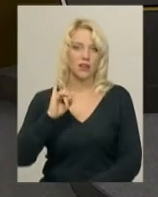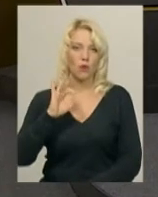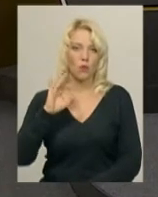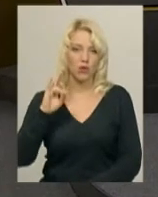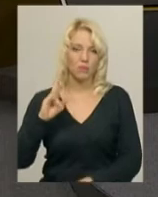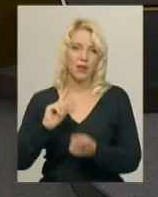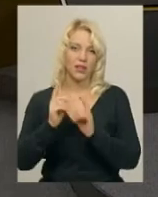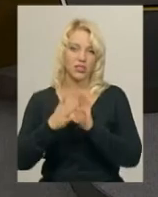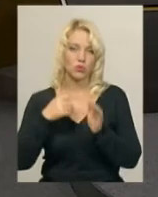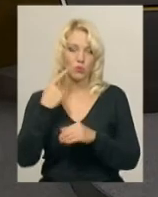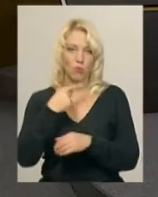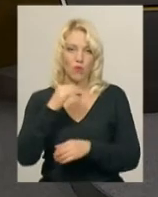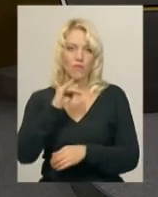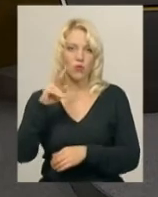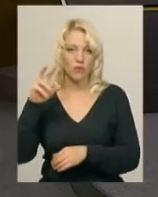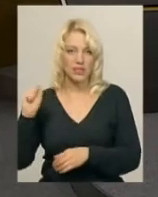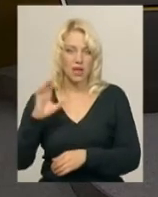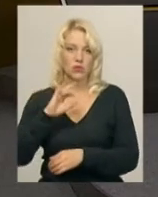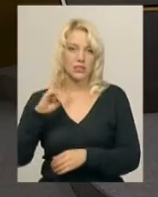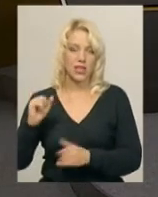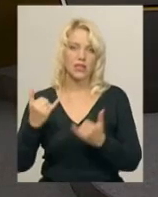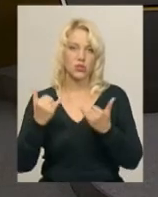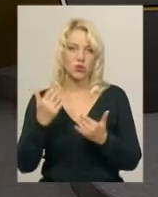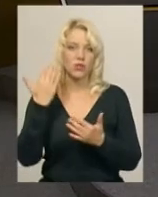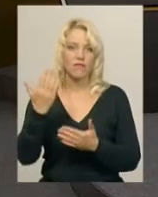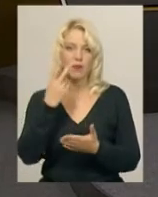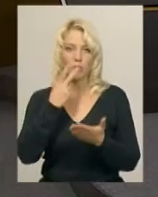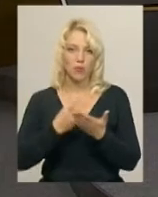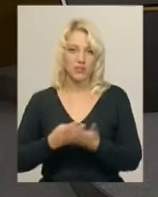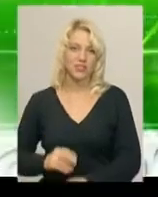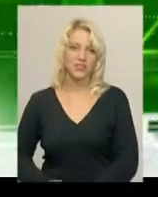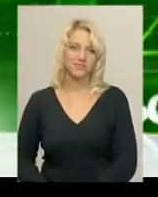жестову мову Оксана Фіновська. Сьогодні випуску ви почуєте.